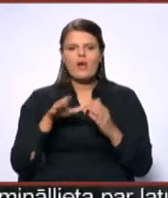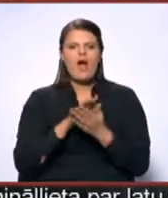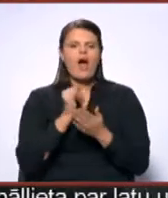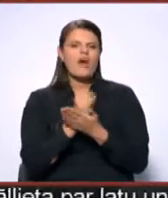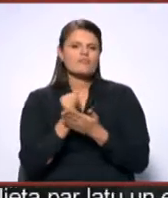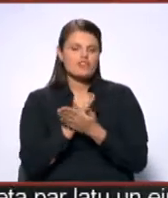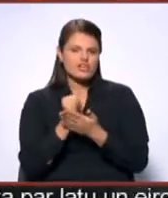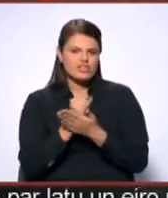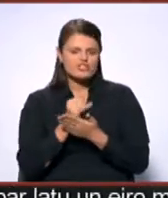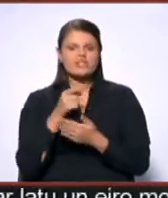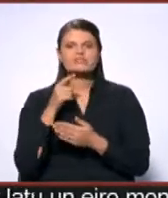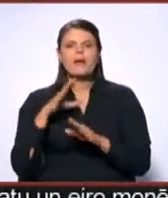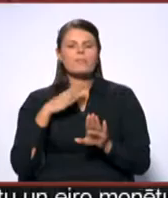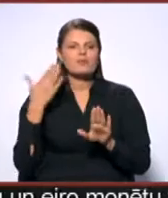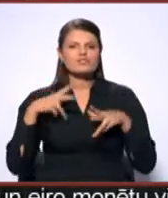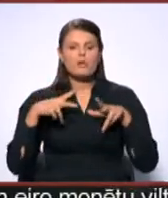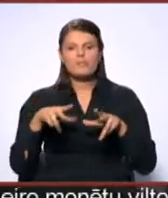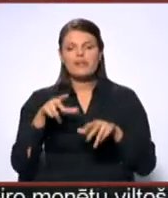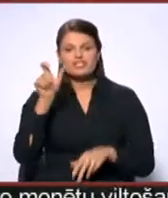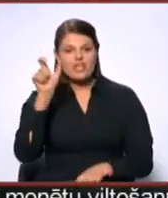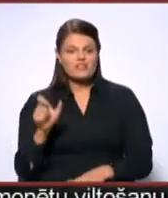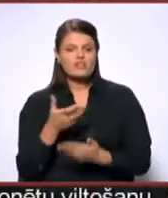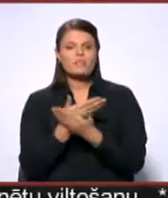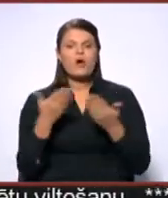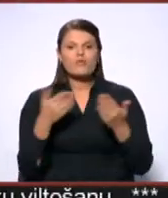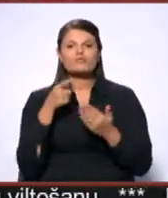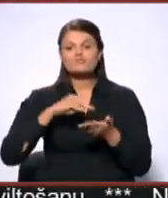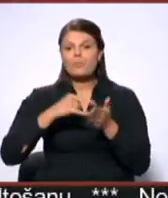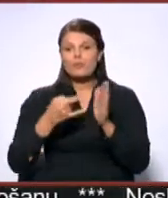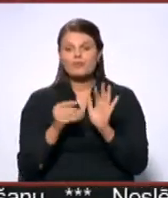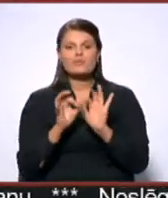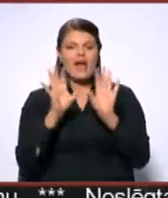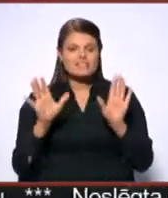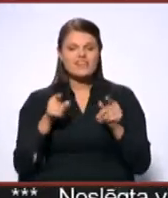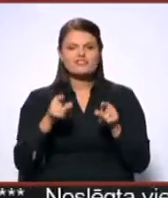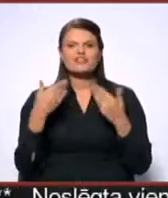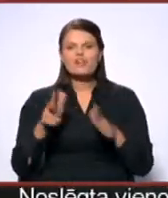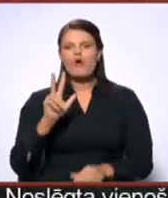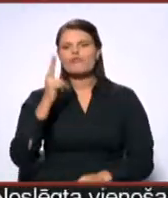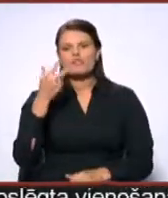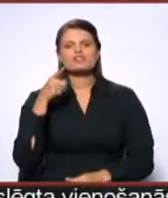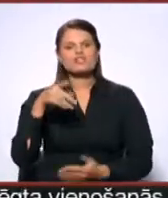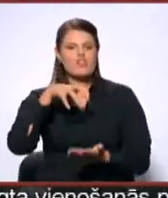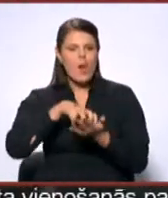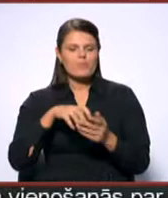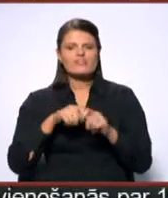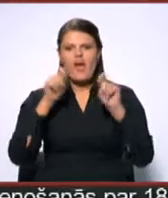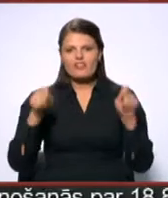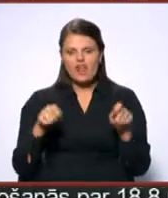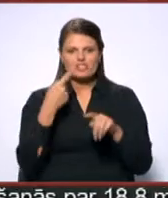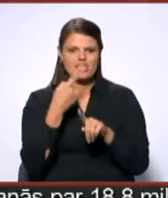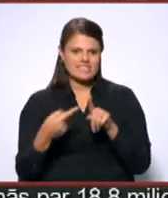ietaisēm. Ekspriekšsēdētājiem Māri Maināram, kurš šo projektu aizsāka, šī ir jau trešā šāda objekta atklāšanas reizi.